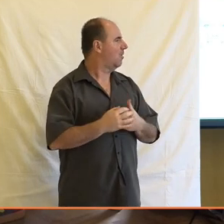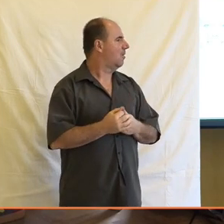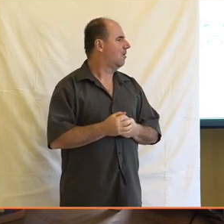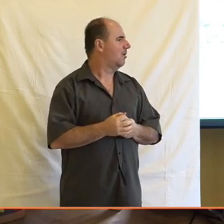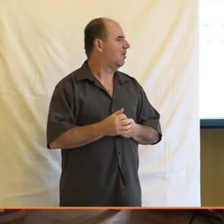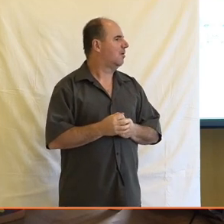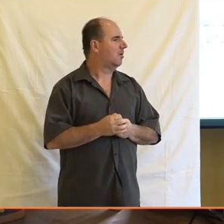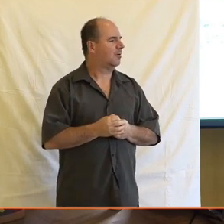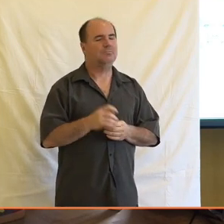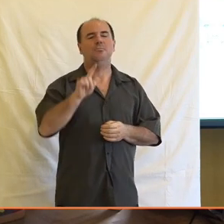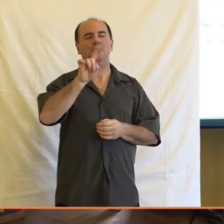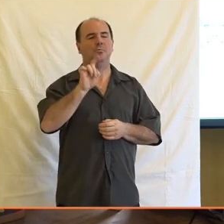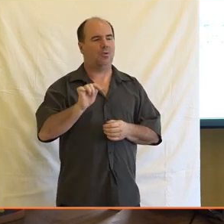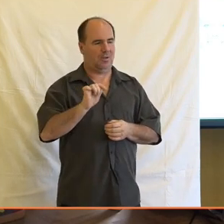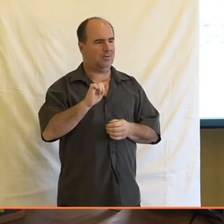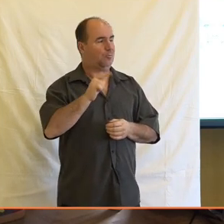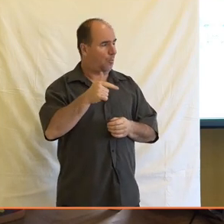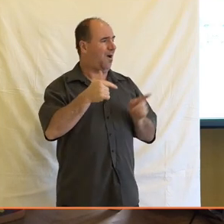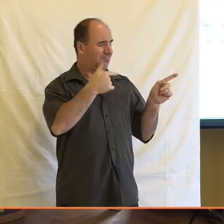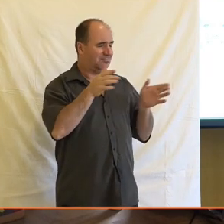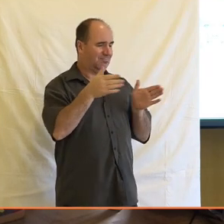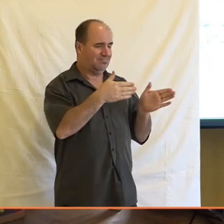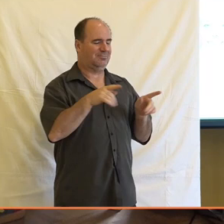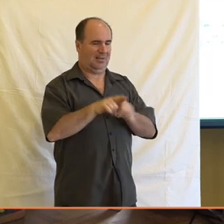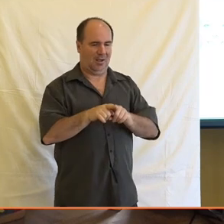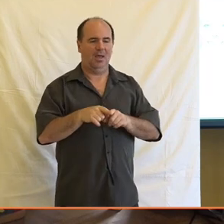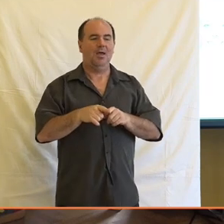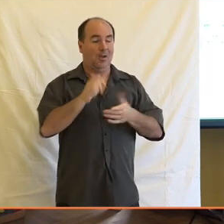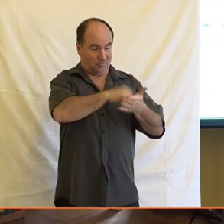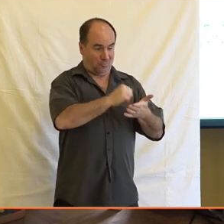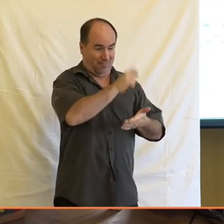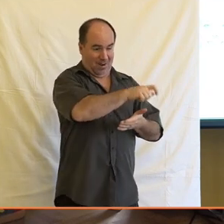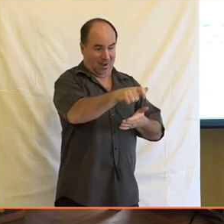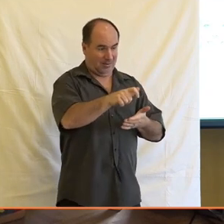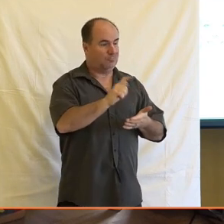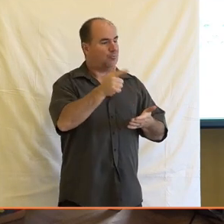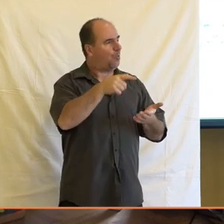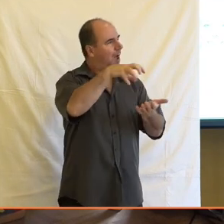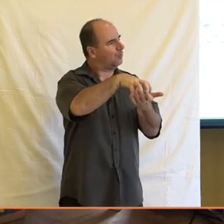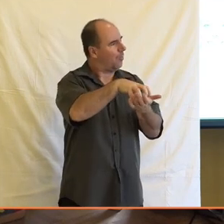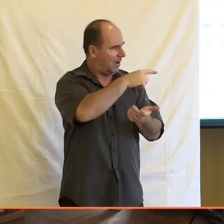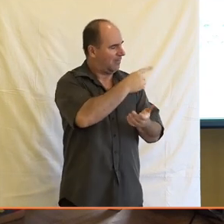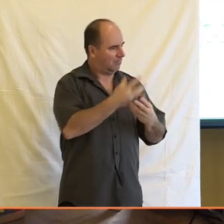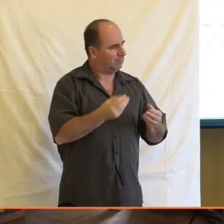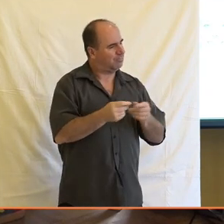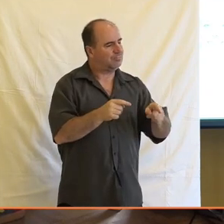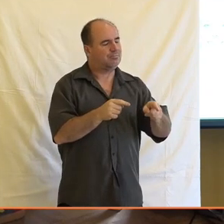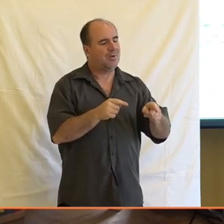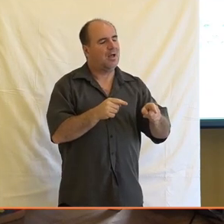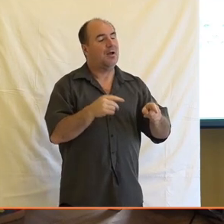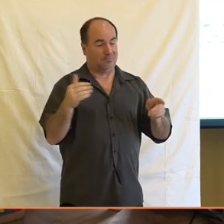A pak je tady druhá otázka, opět na pana Mejovského, jestli novináři, ta druhá skupina, o které jste mluvil, potřebuje